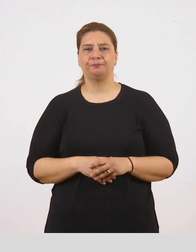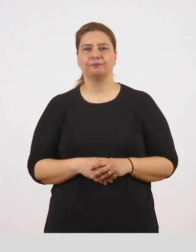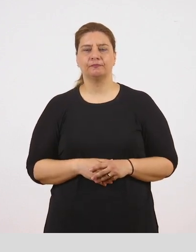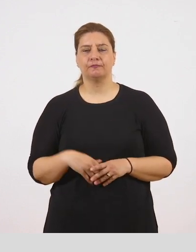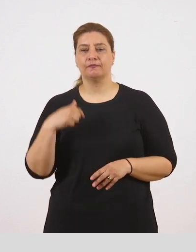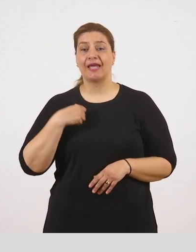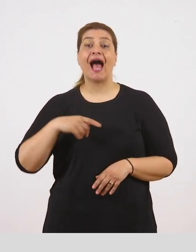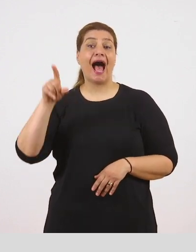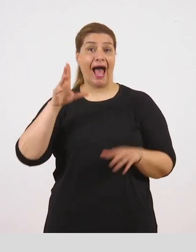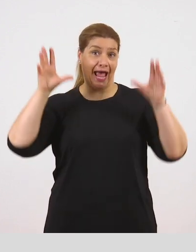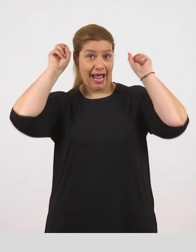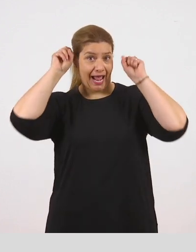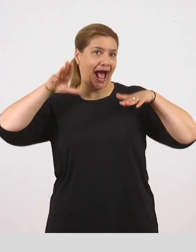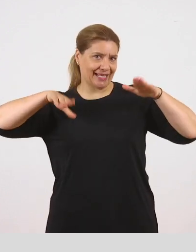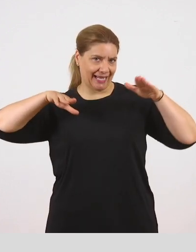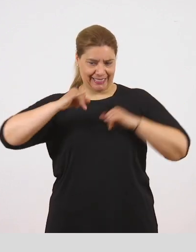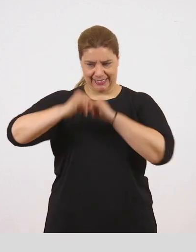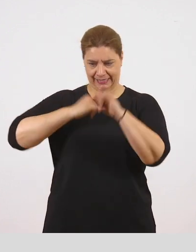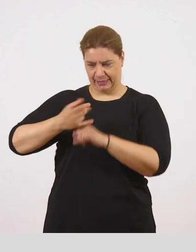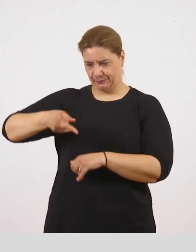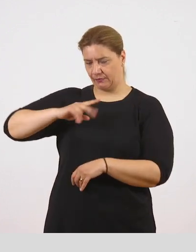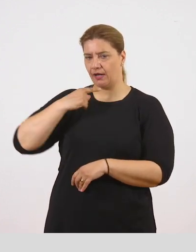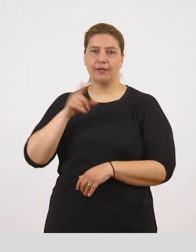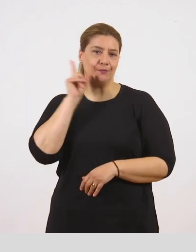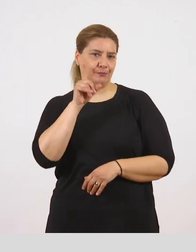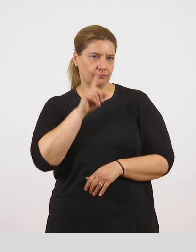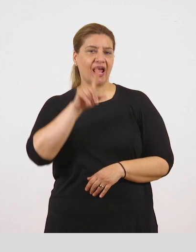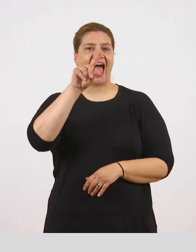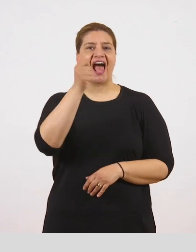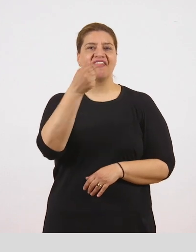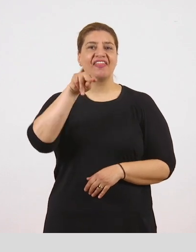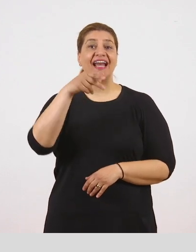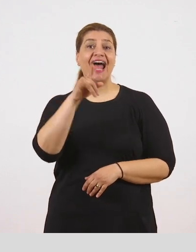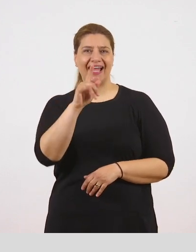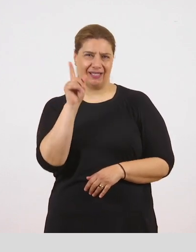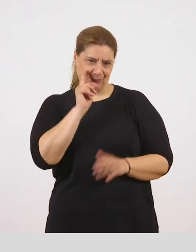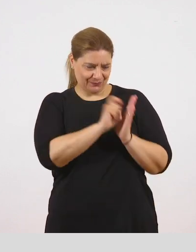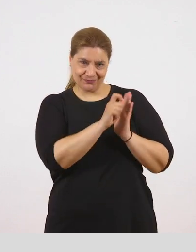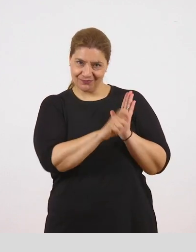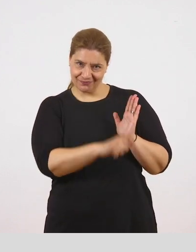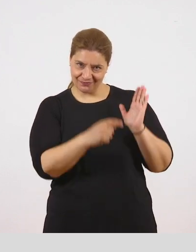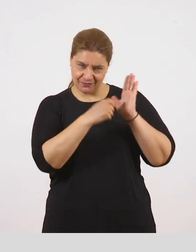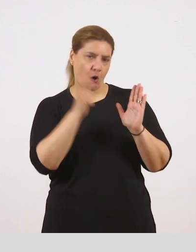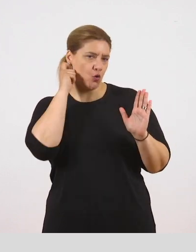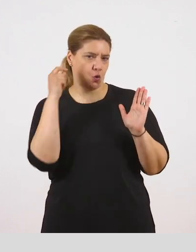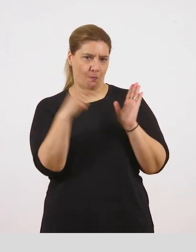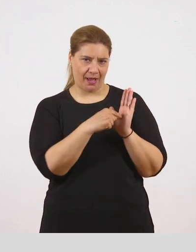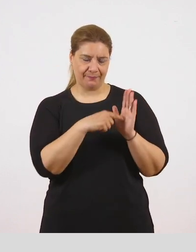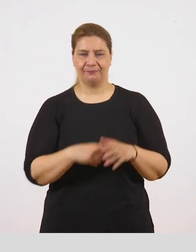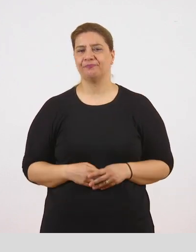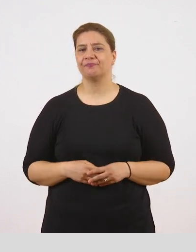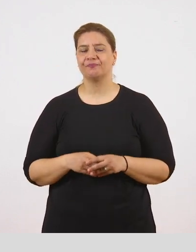Η αγγελική λοιπόν, η δανάη, δεν σας είπα πριν, δανάη ονομάζεται η ηρωίδα του